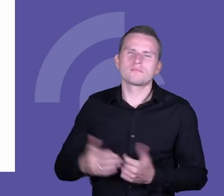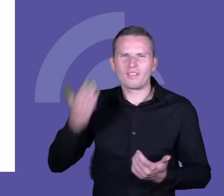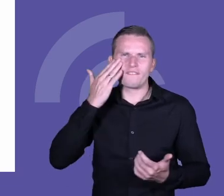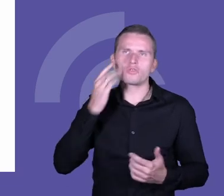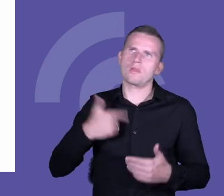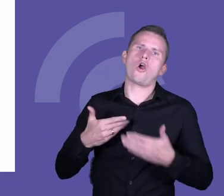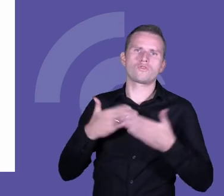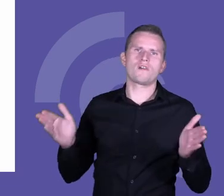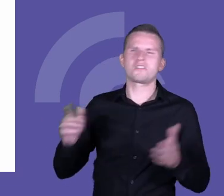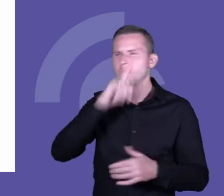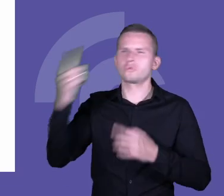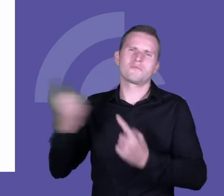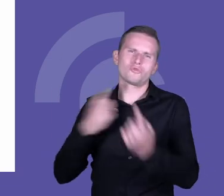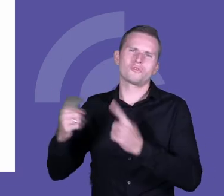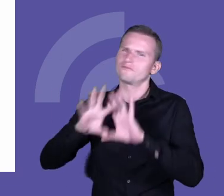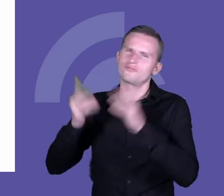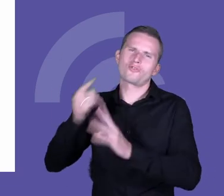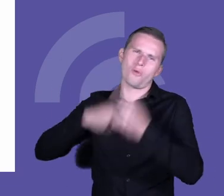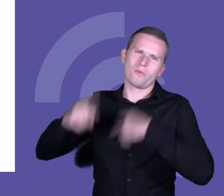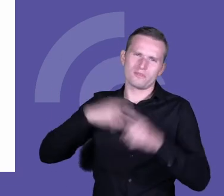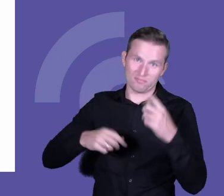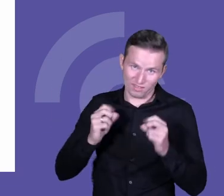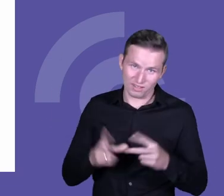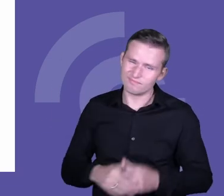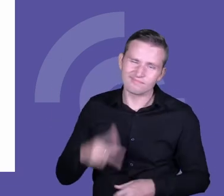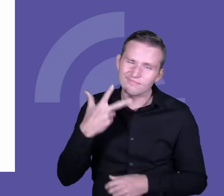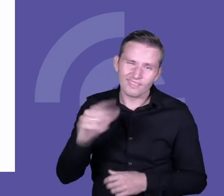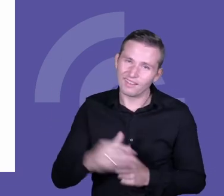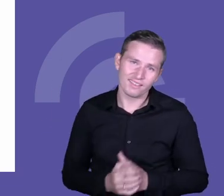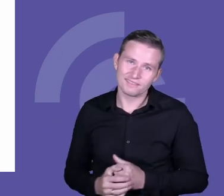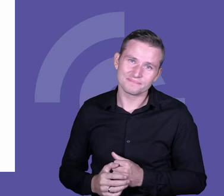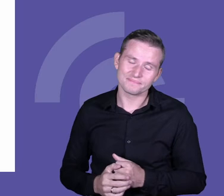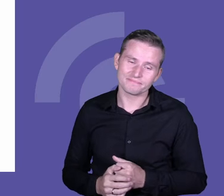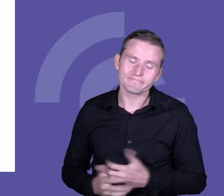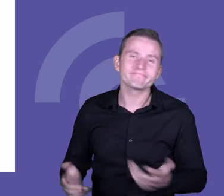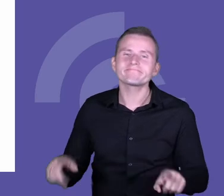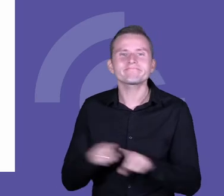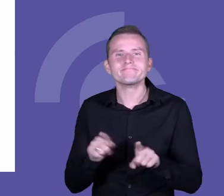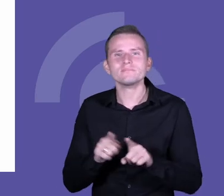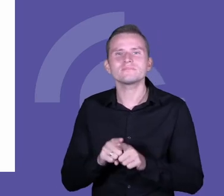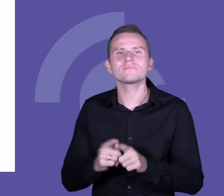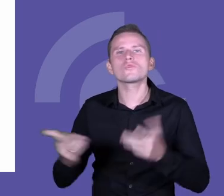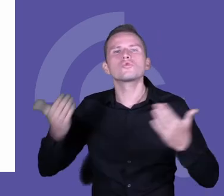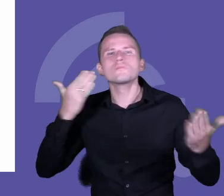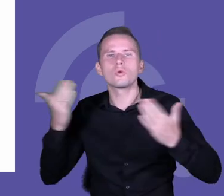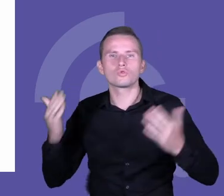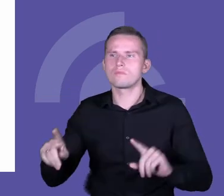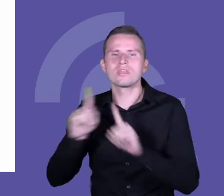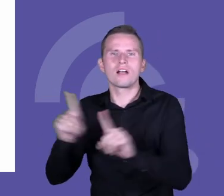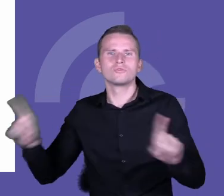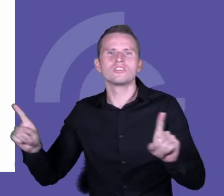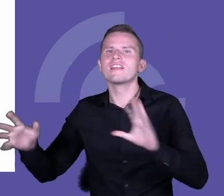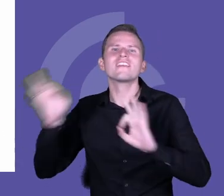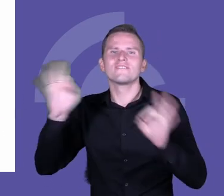mi wszystko powiedzieć. To nie jest takie oczywiste. Kolejna rzecz, sposób też, w jaki nauczyciele często udzielają informacji